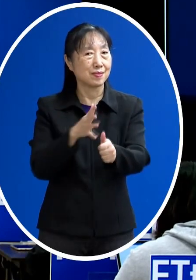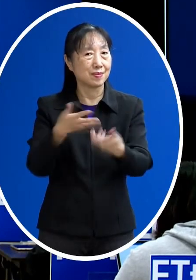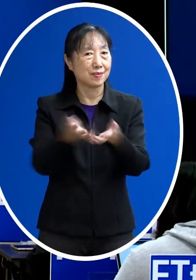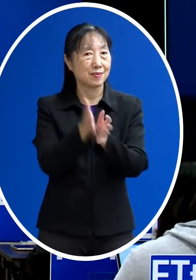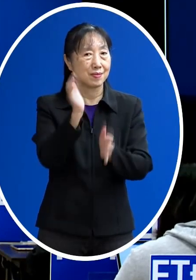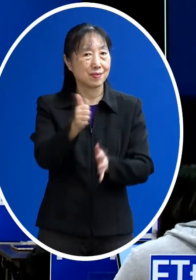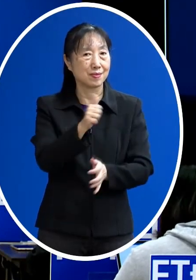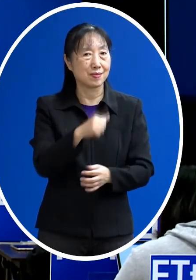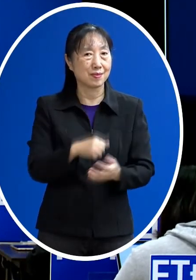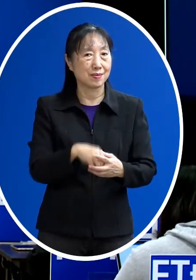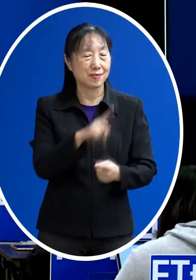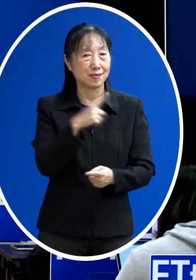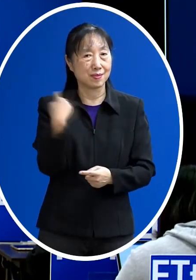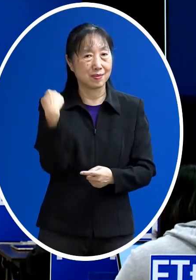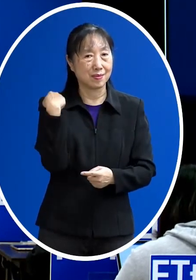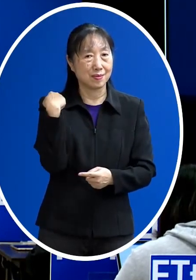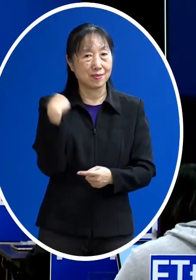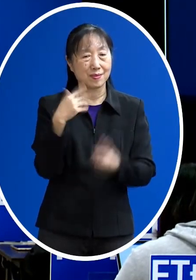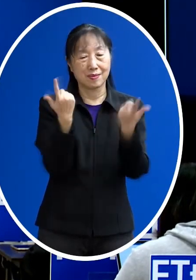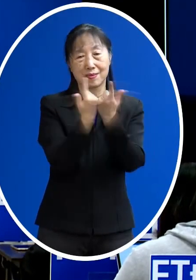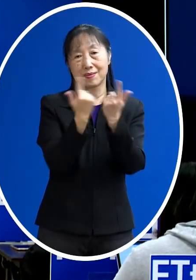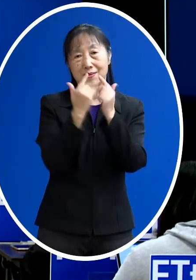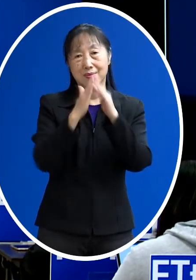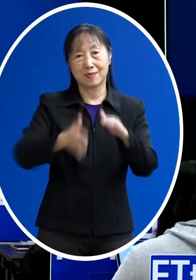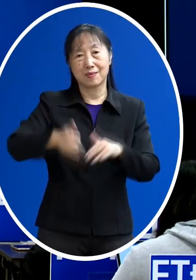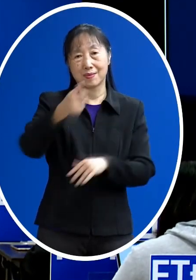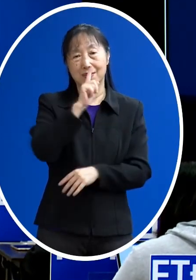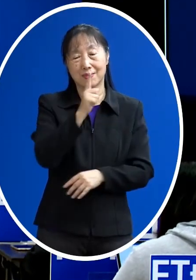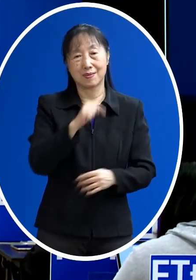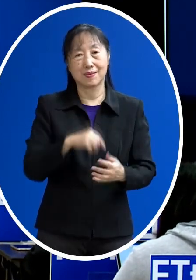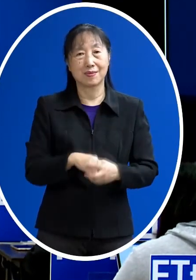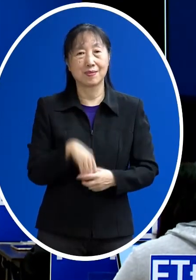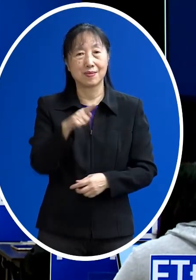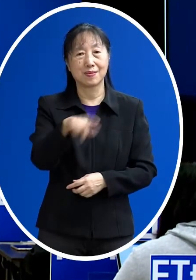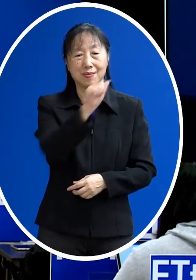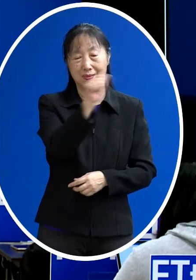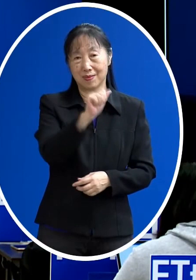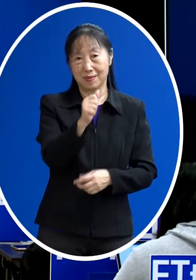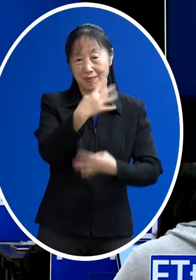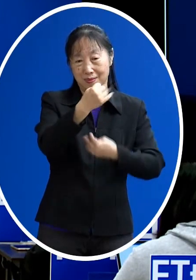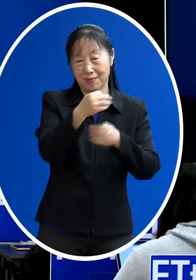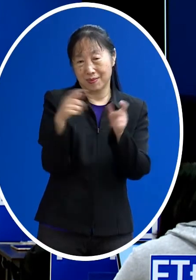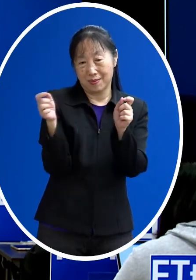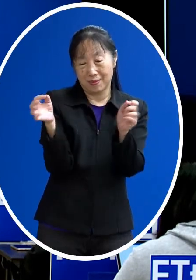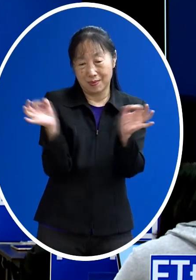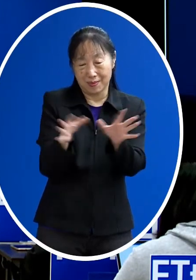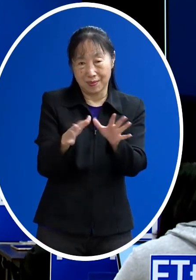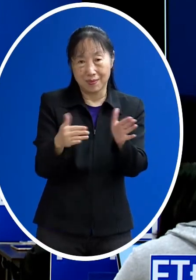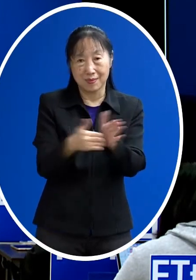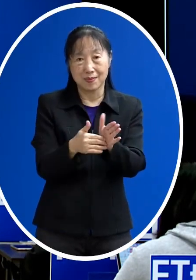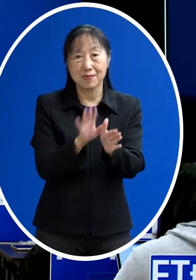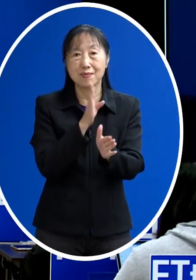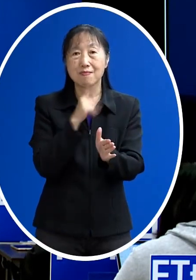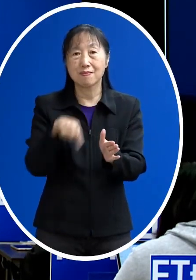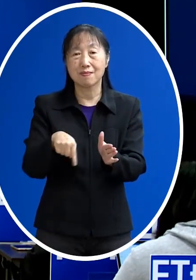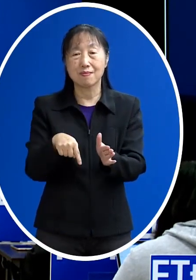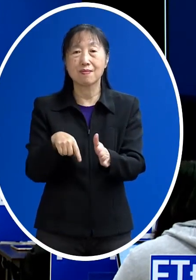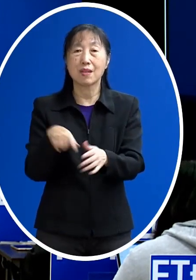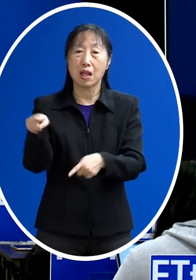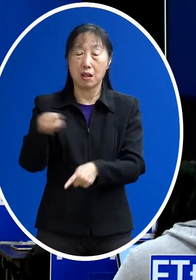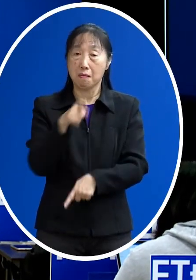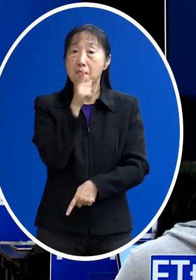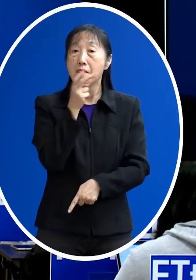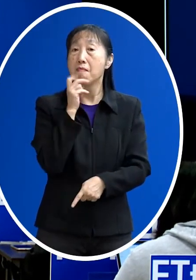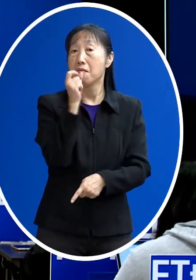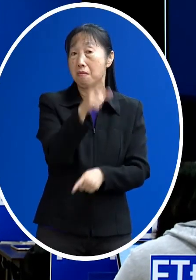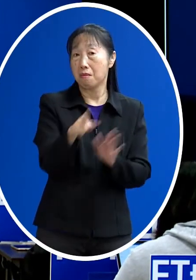昨天柯文 臺北市長柯文哲表示及其AZ的購買相關問題 中央是沒有採購計畫嗎